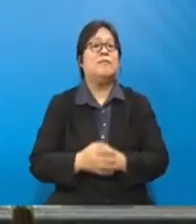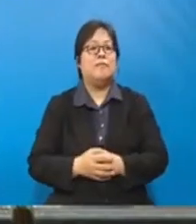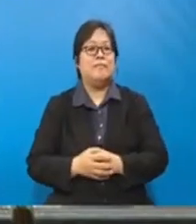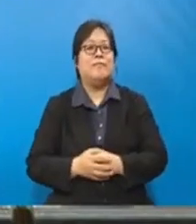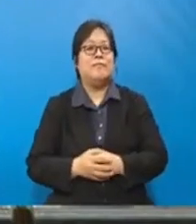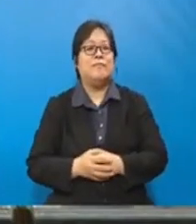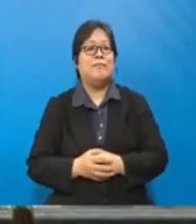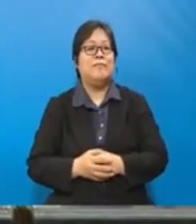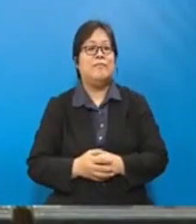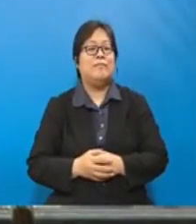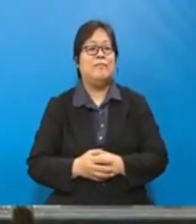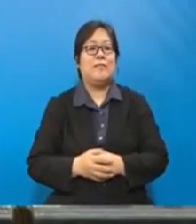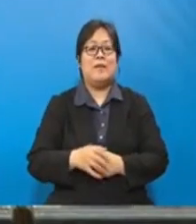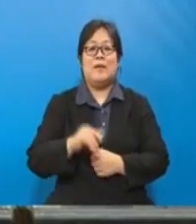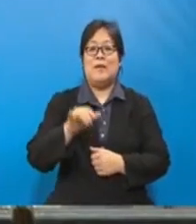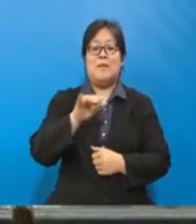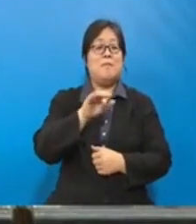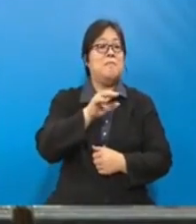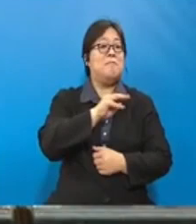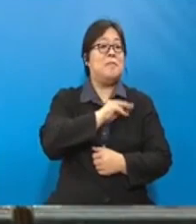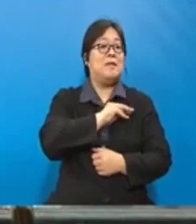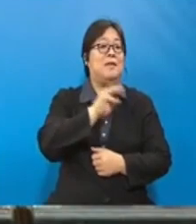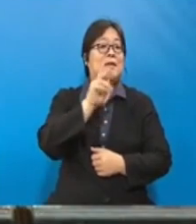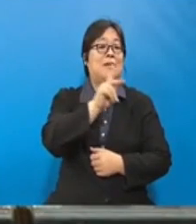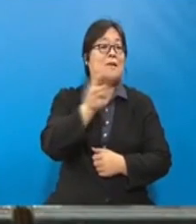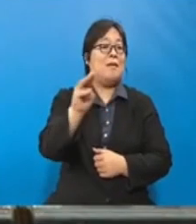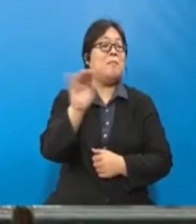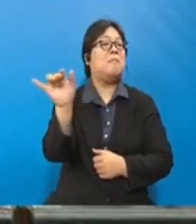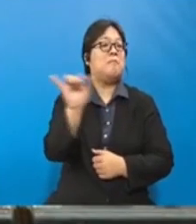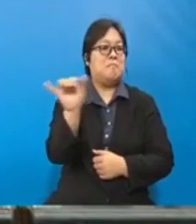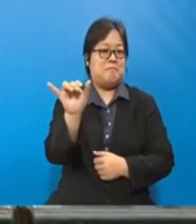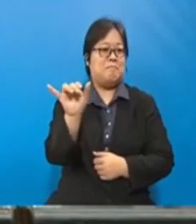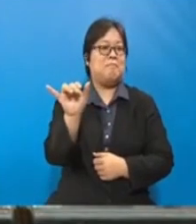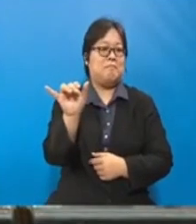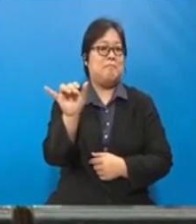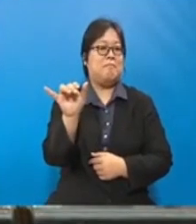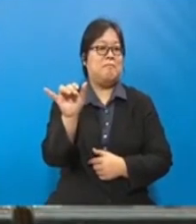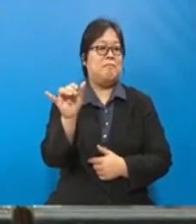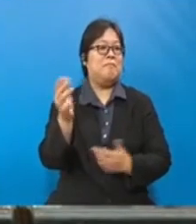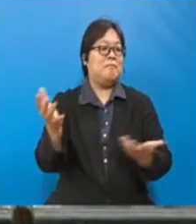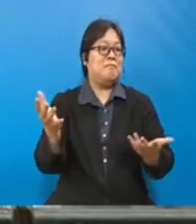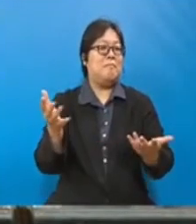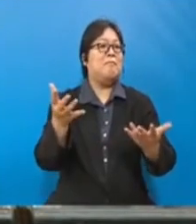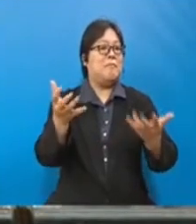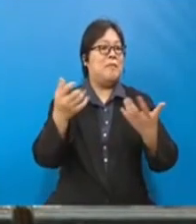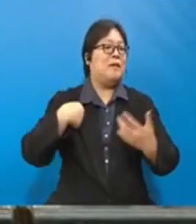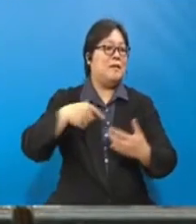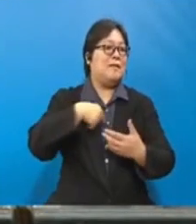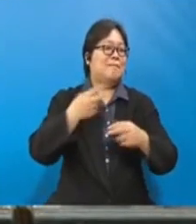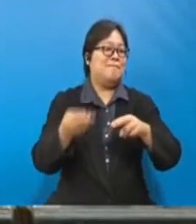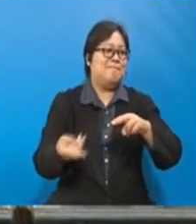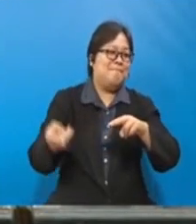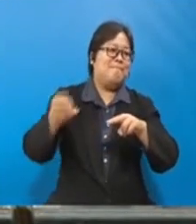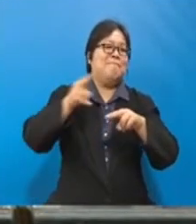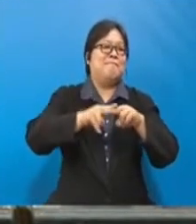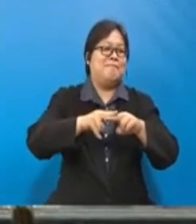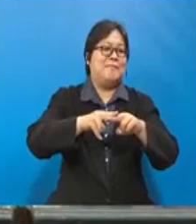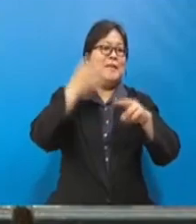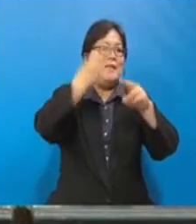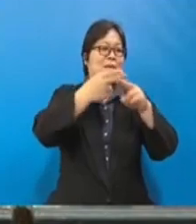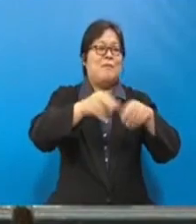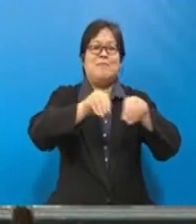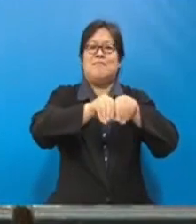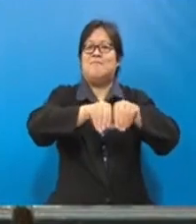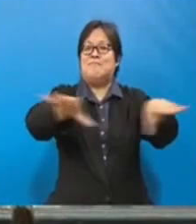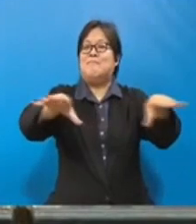Menteri Kesehatan juga inginkan kita lipatgandakan nama brand